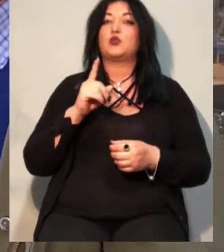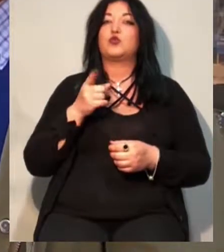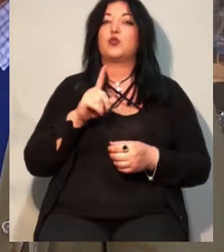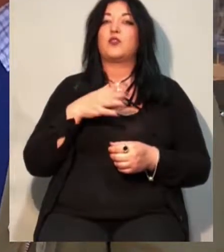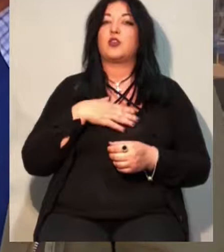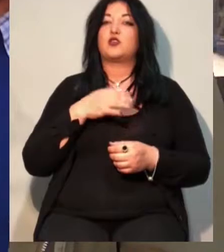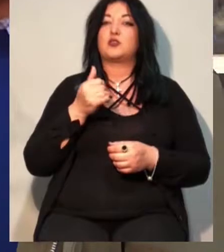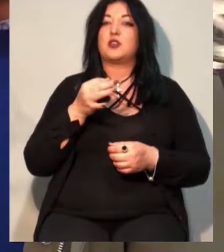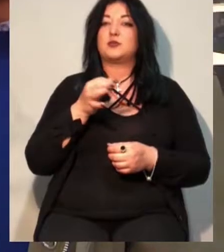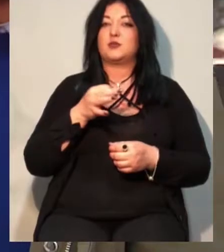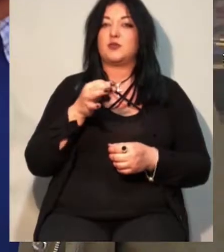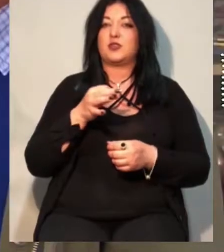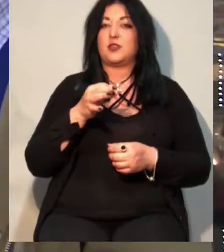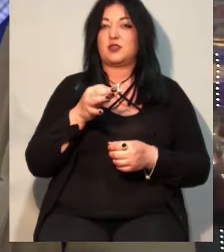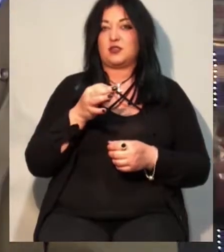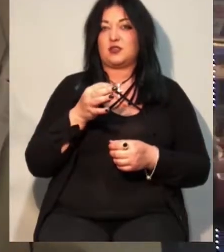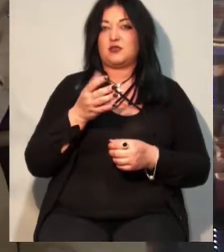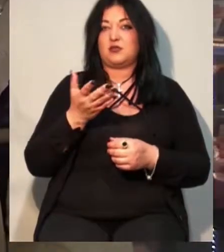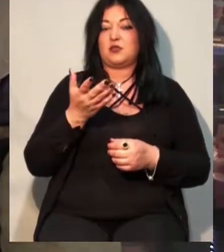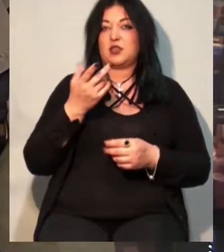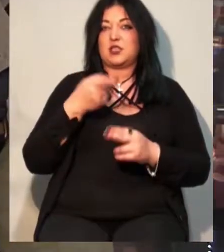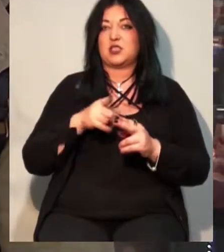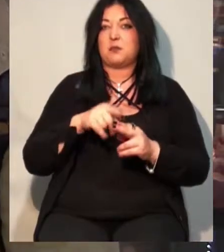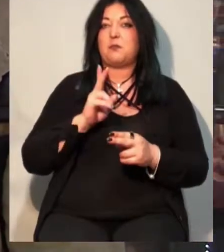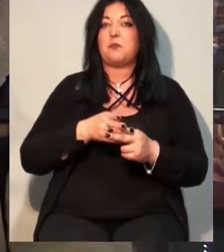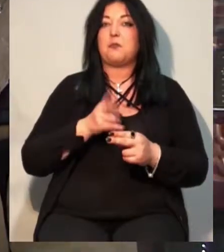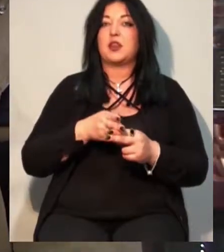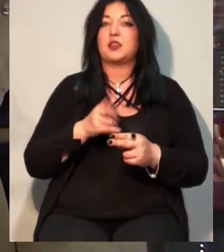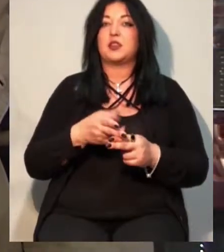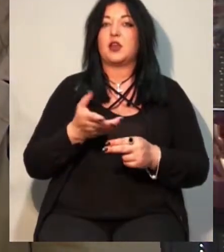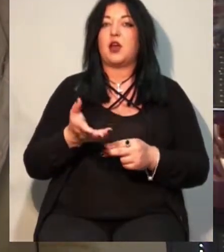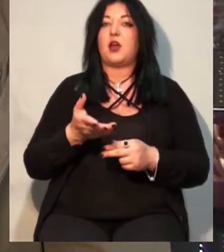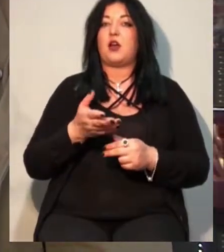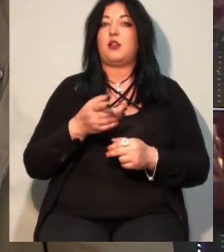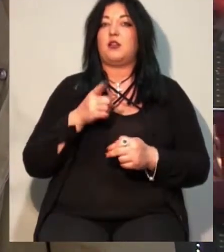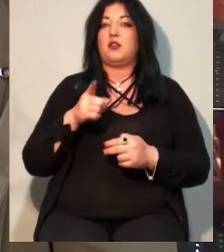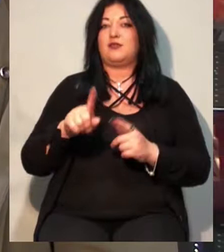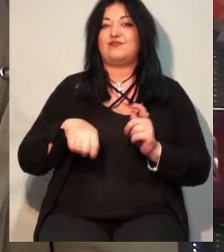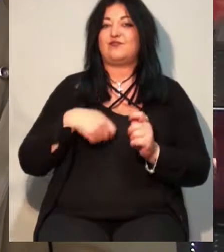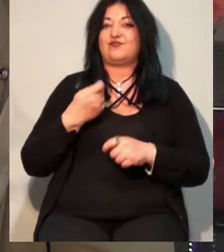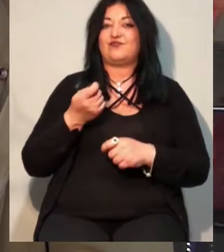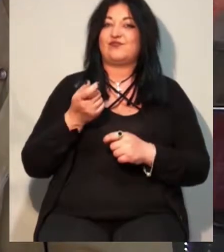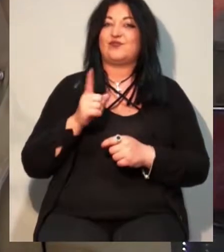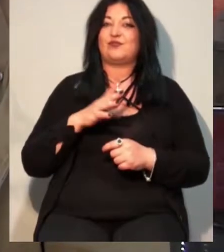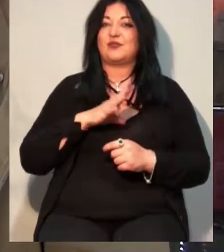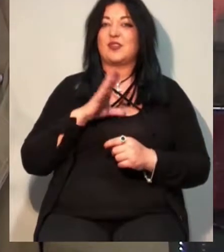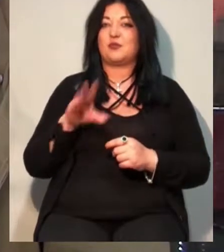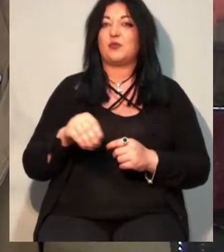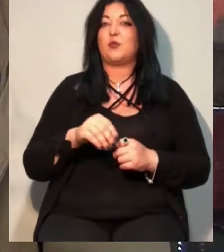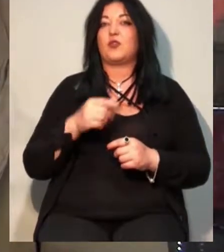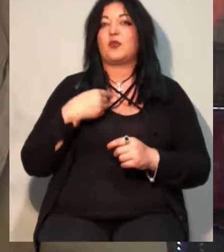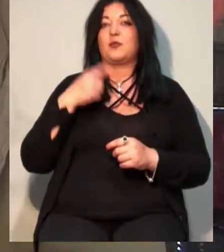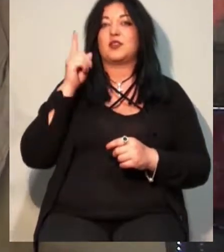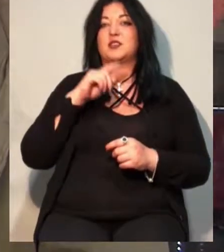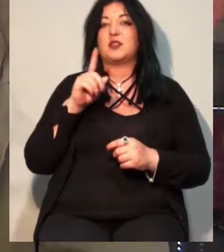деякий такий ресайклінг, був метал, стали монети, зараз їх виводять з обертою, вони знову стануть металом. А всі ми знаємо, є такий значок